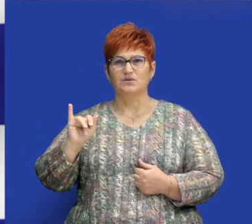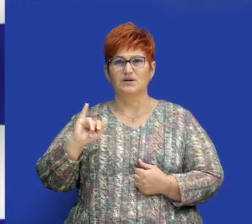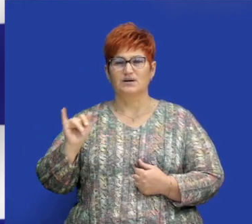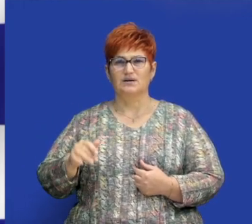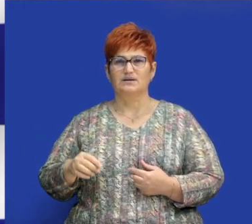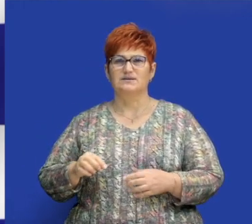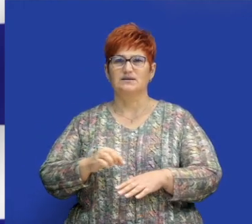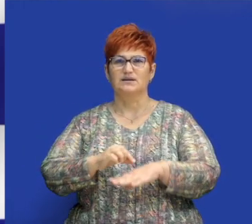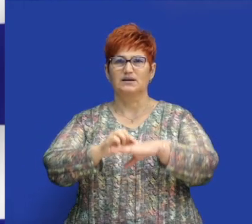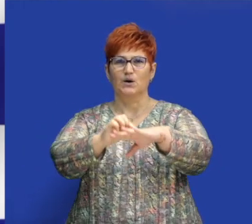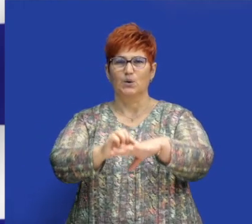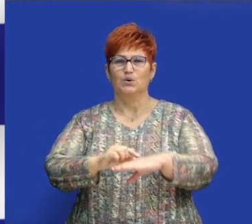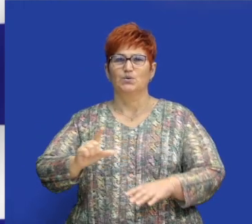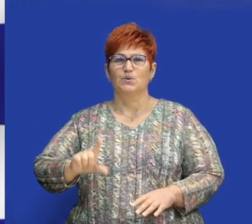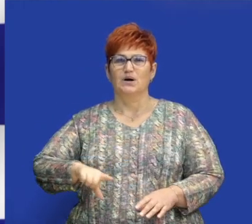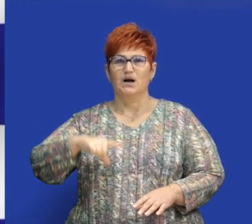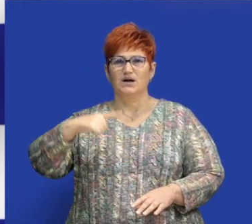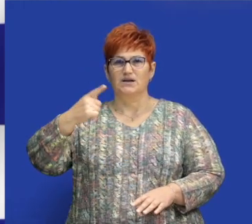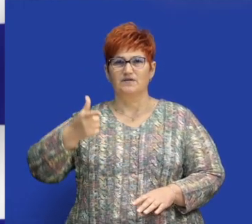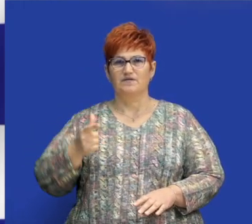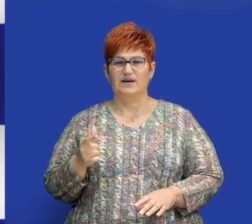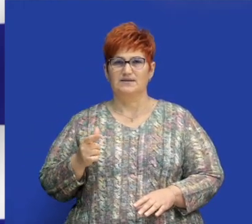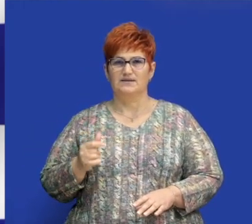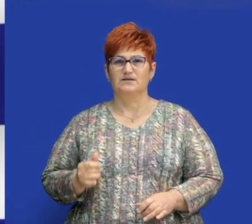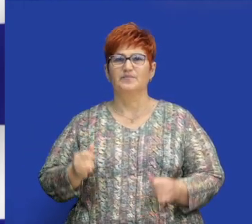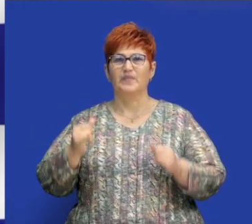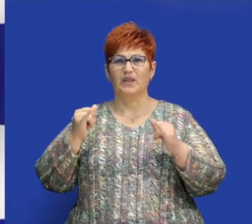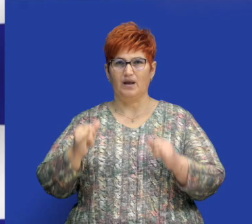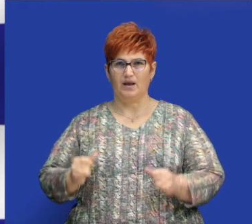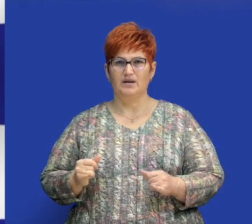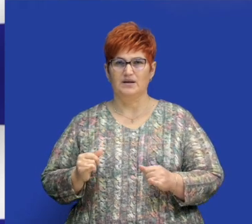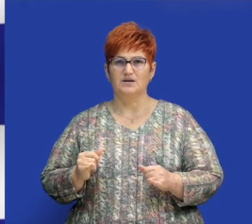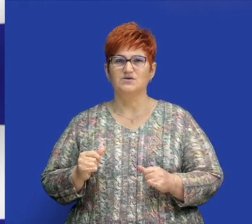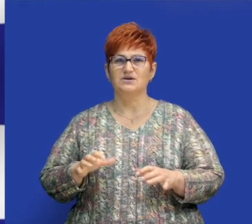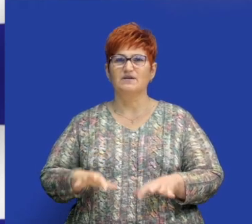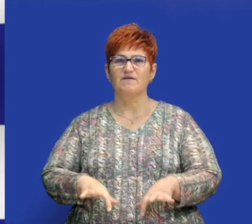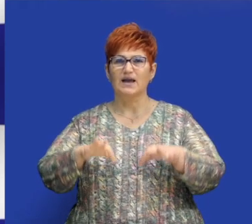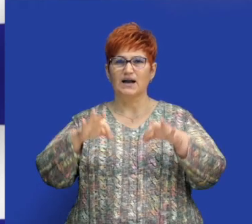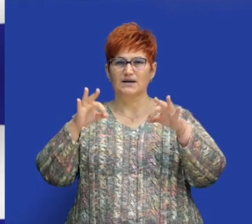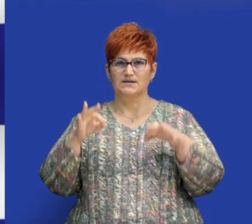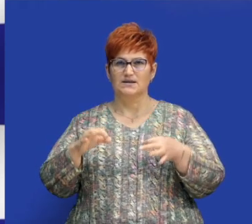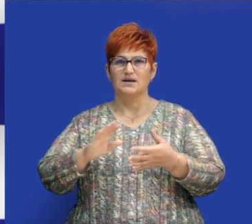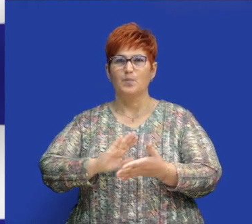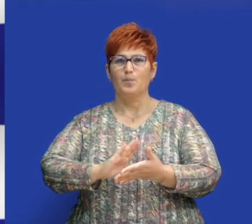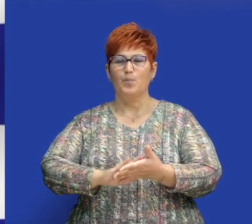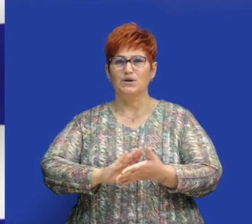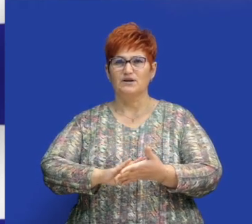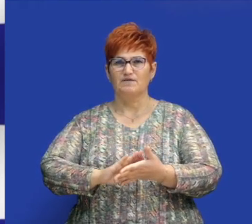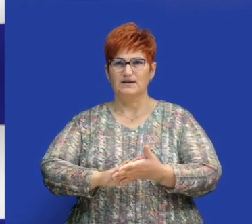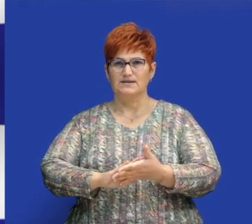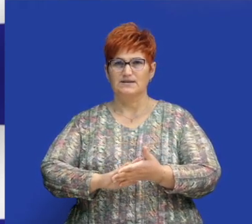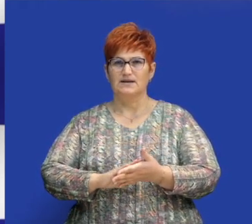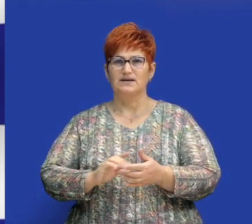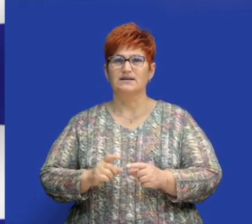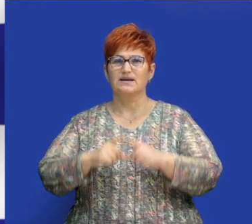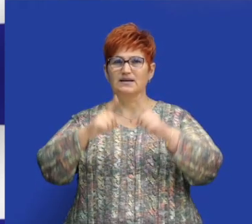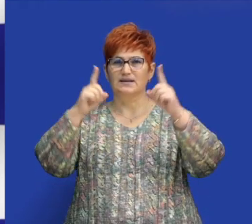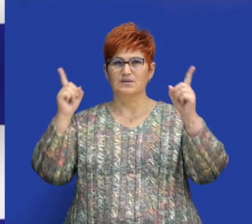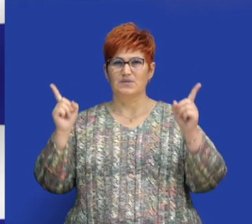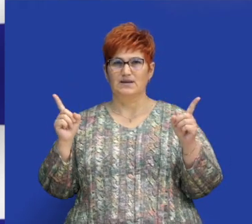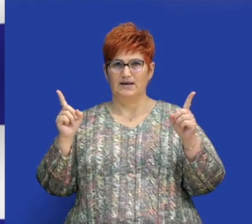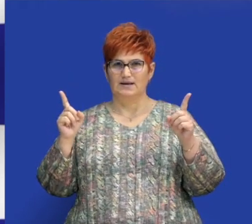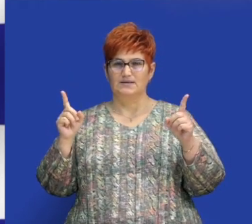működik. Az általában megszokottnál hevesebb beszédmodor, valamint heves gesztikuláció jellemzi kommunikációjukat.